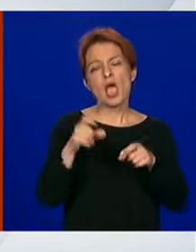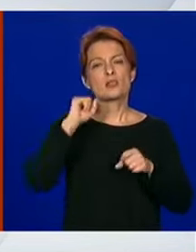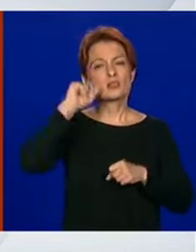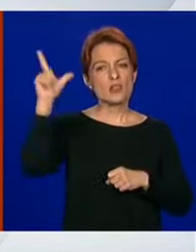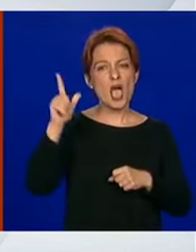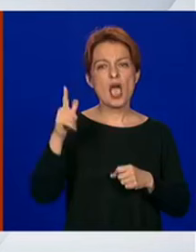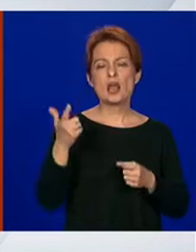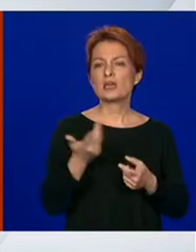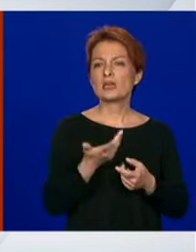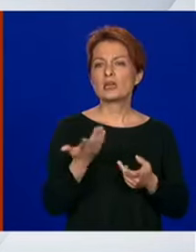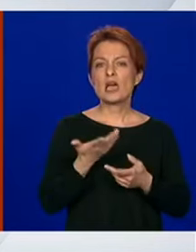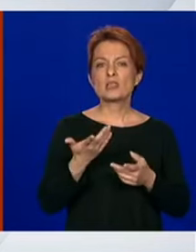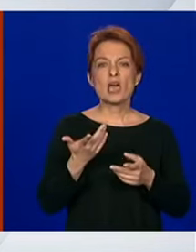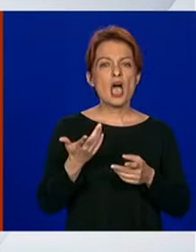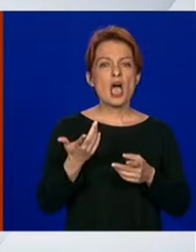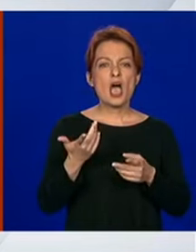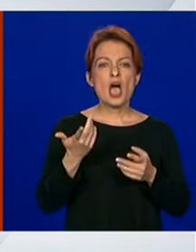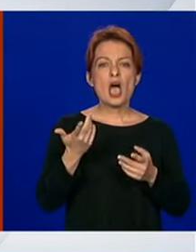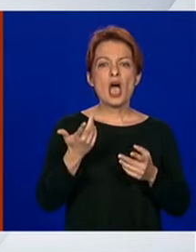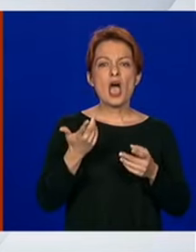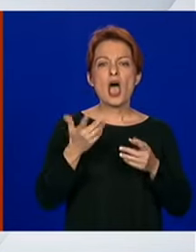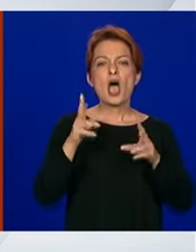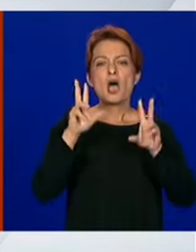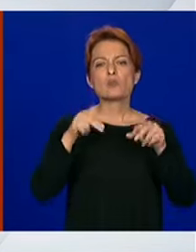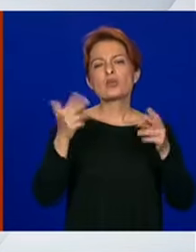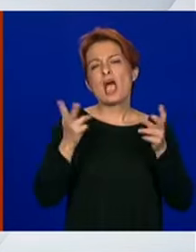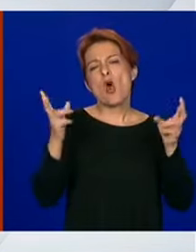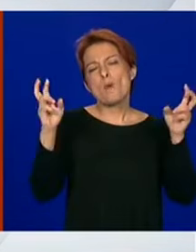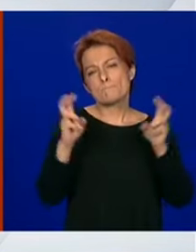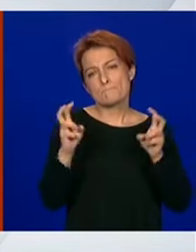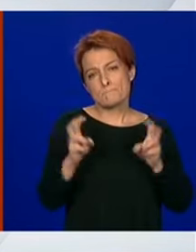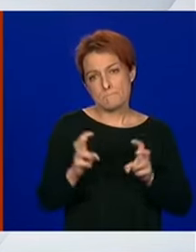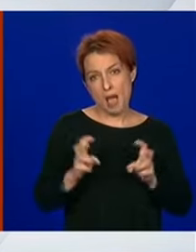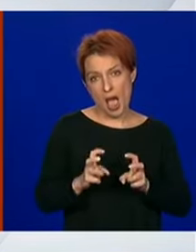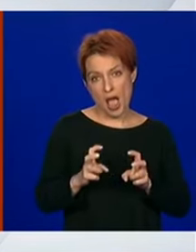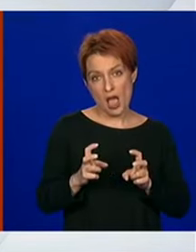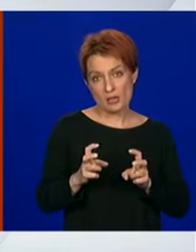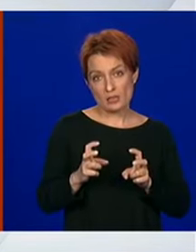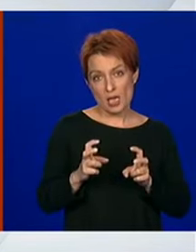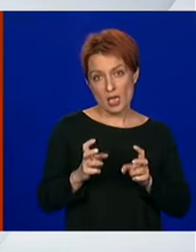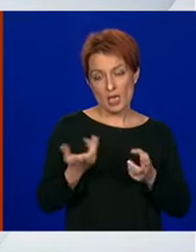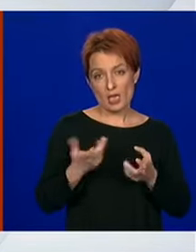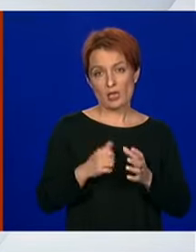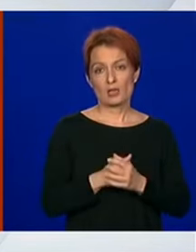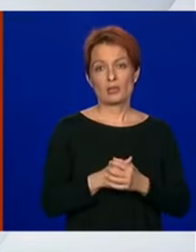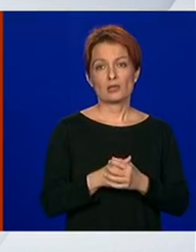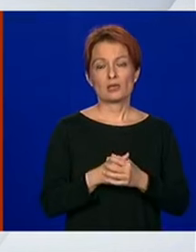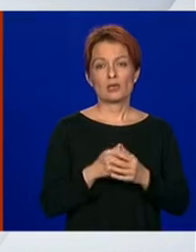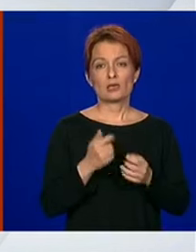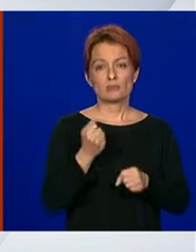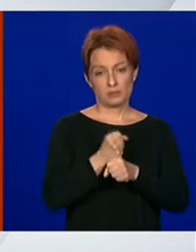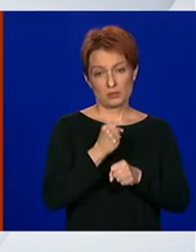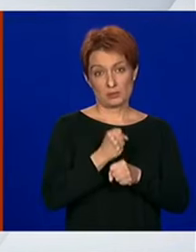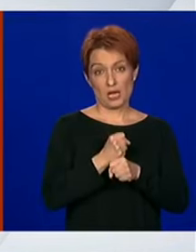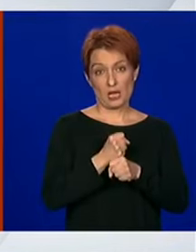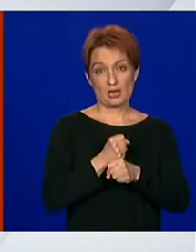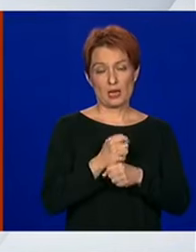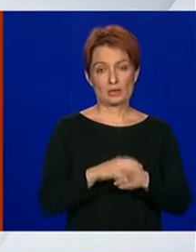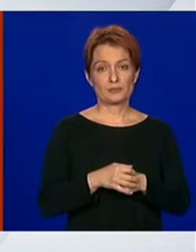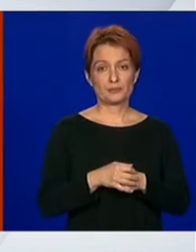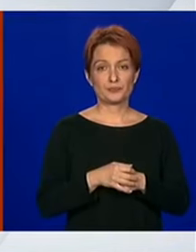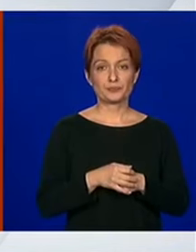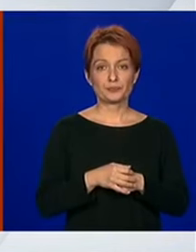koja će izbalansirati onih 24 sata produženja radnog vremena koliko smo radnog vremena dodali kroz tjedan.